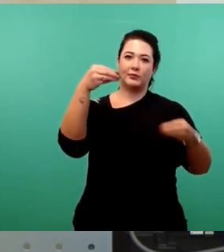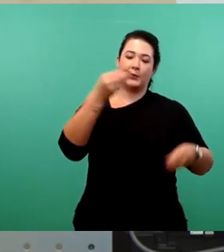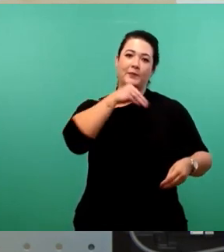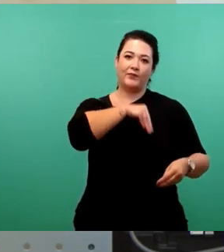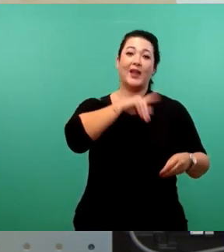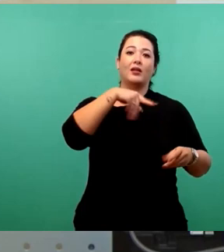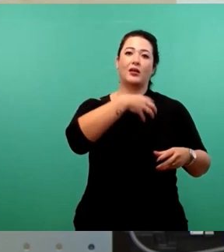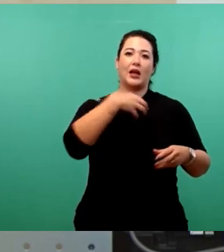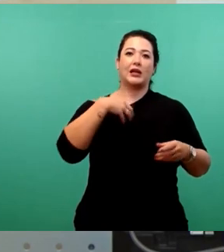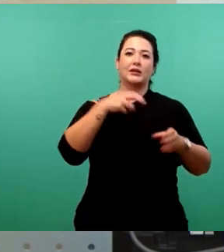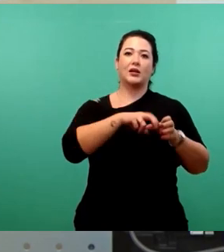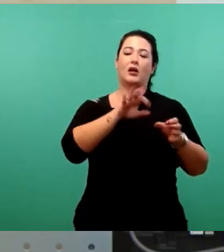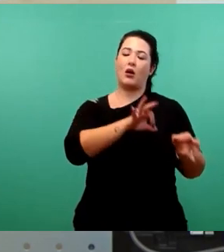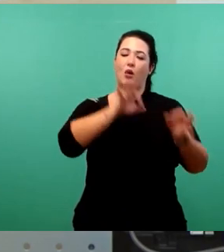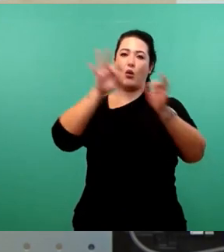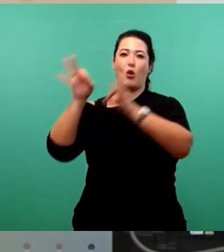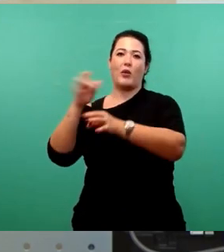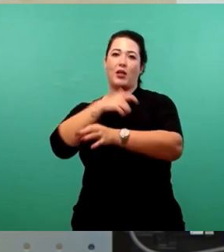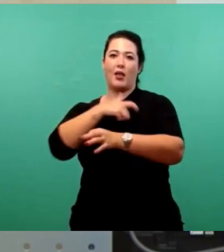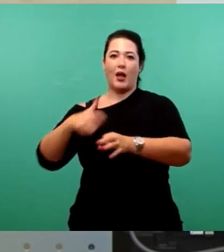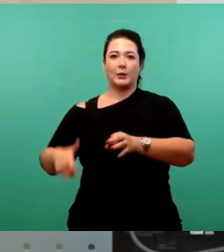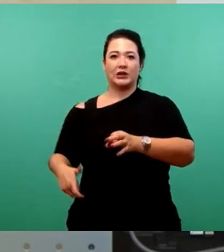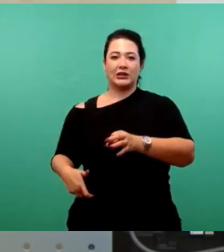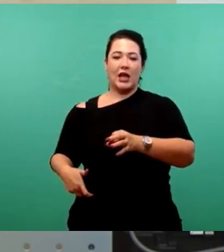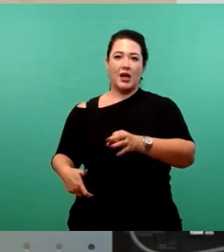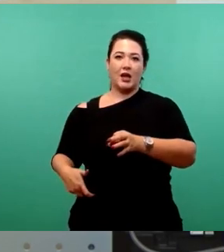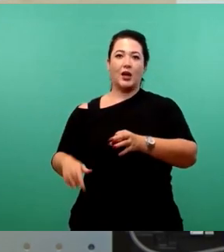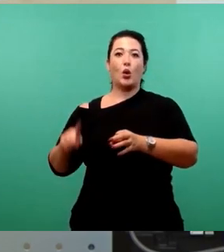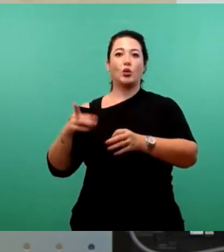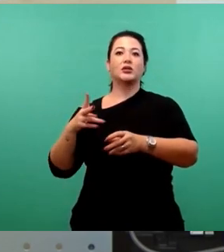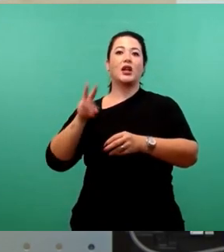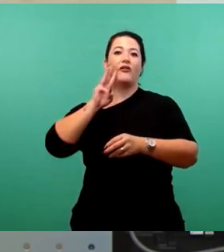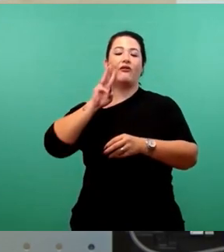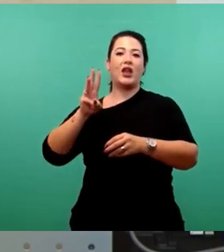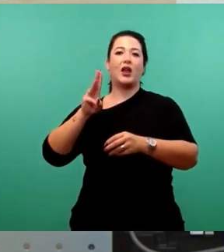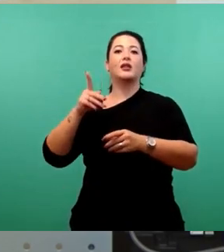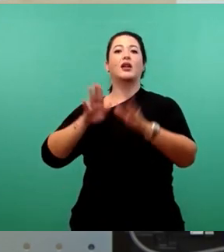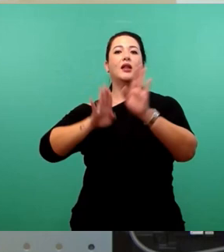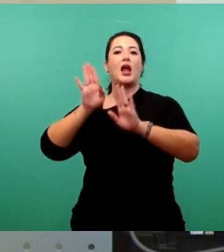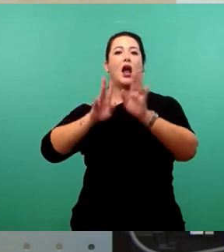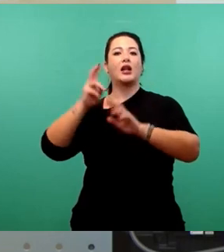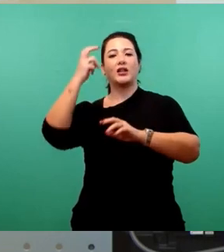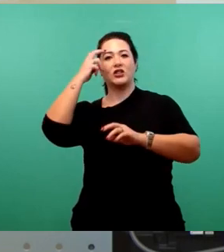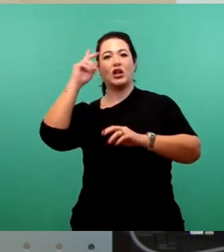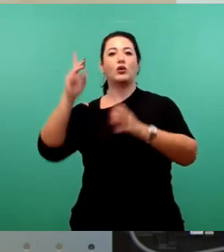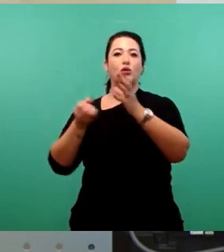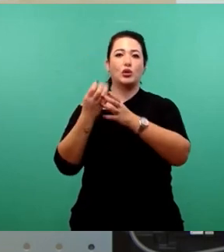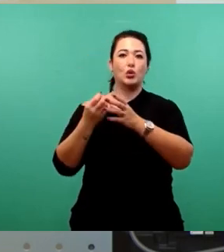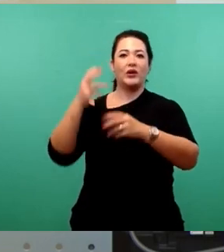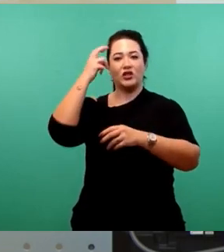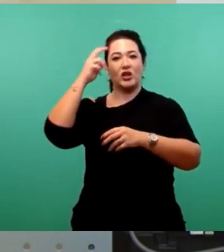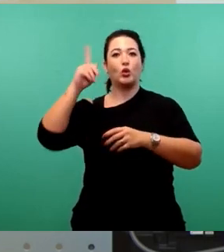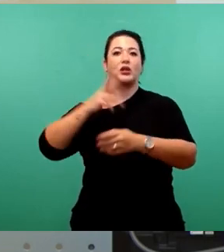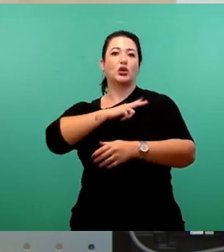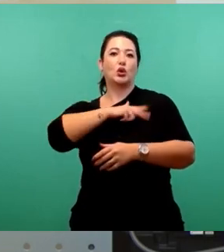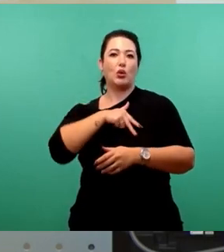verlassen in Richtung Leipzig, um in Leipzig und in Wien Theaterwissenschaften, Kulturwissenschaften und Soziologie zu studieren.